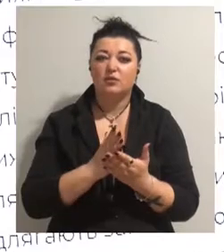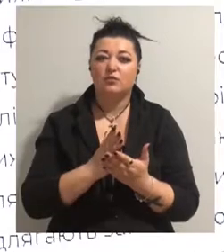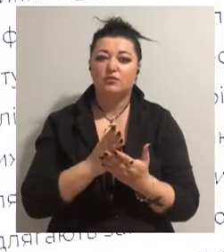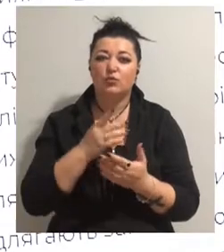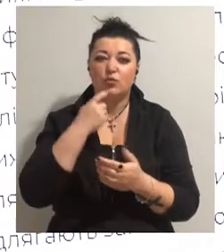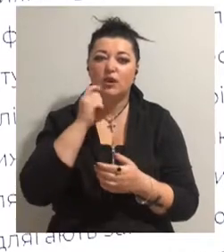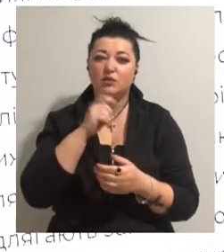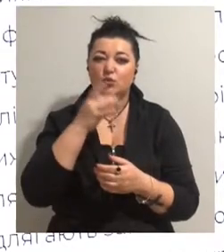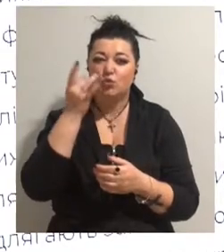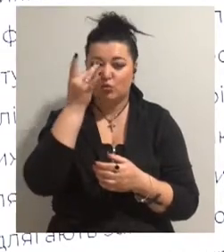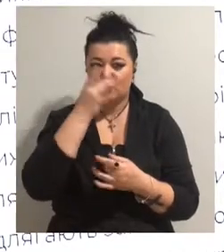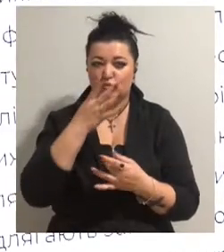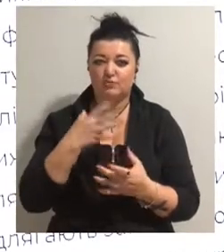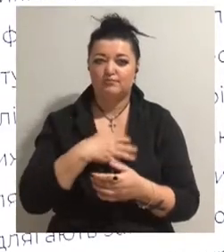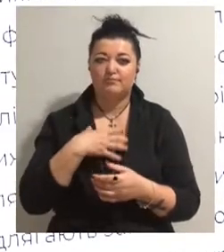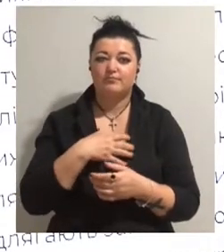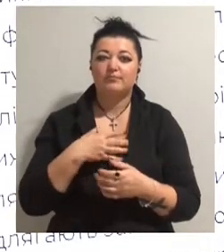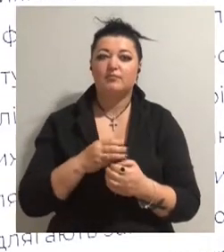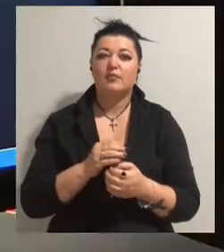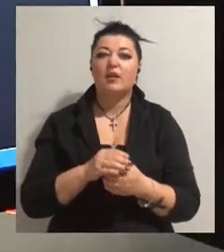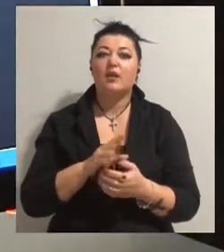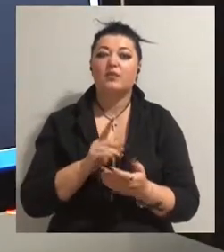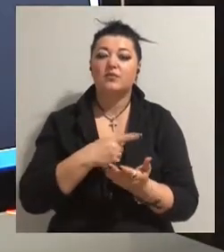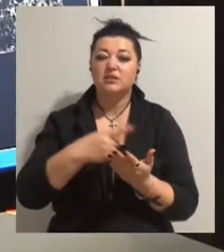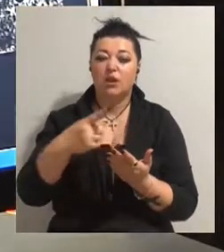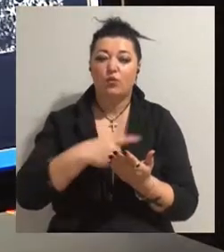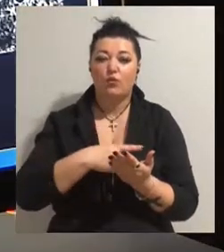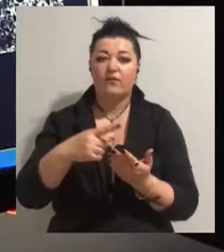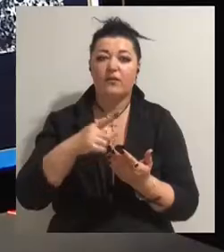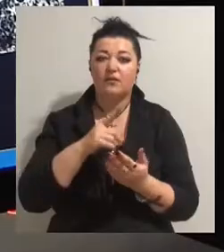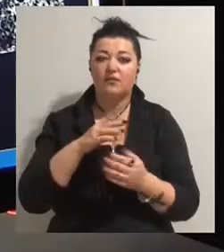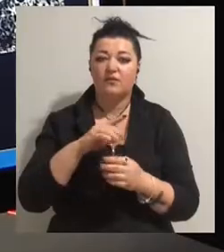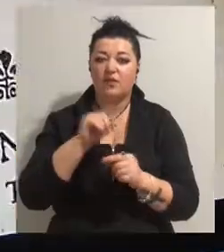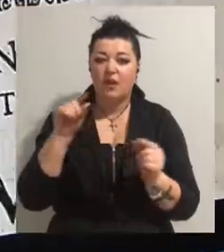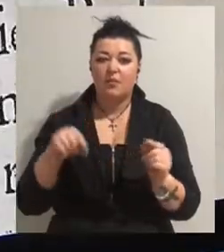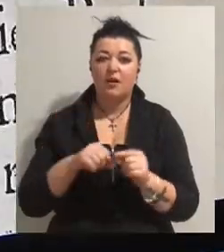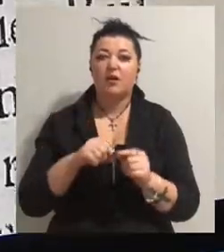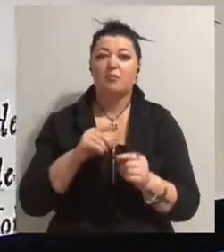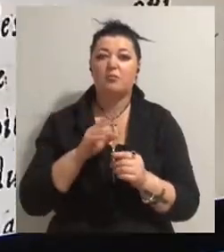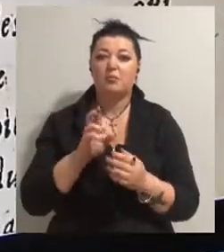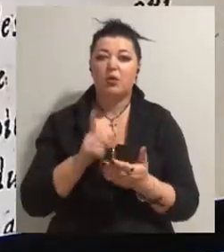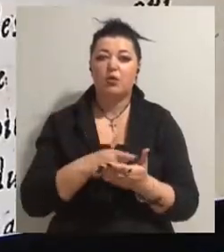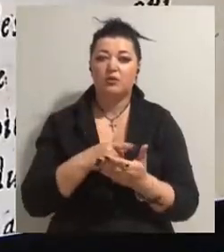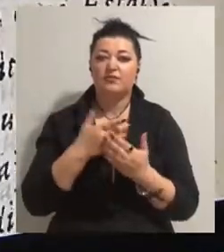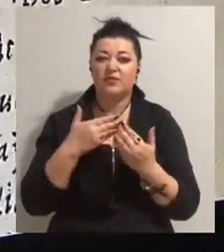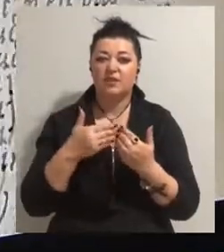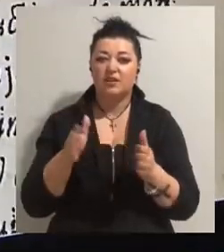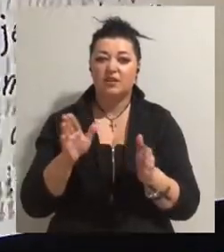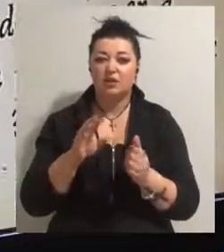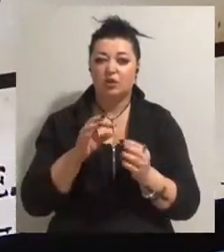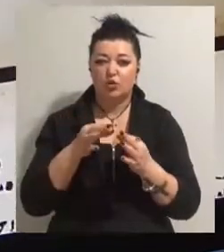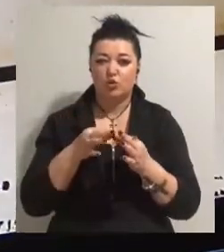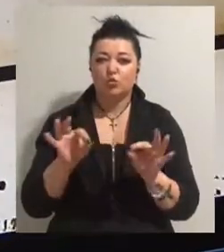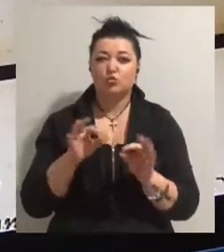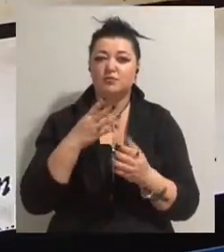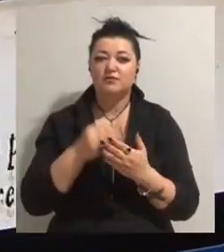культури. Відскановані в рамках проєкту книжки бібліотека виклала у відкритий доступ на своєму офіційному сайті. Зупинятися на